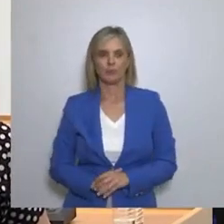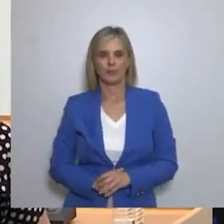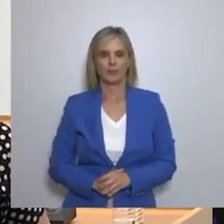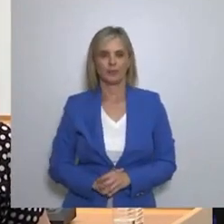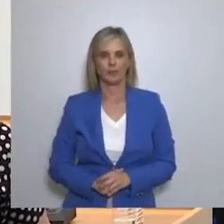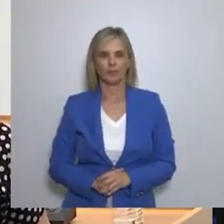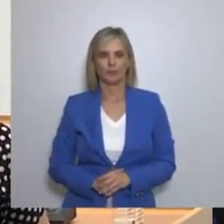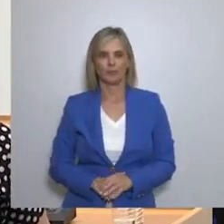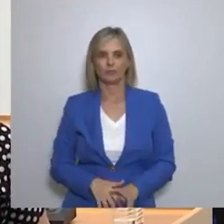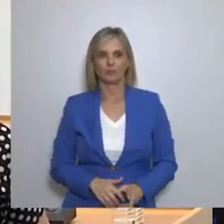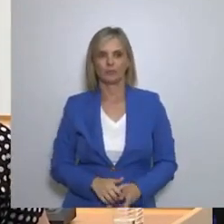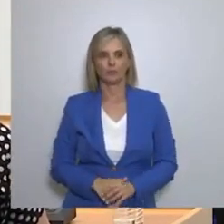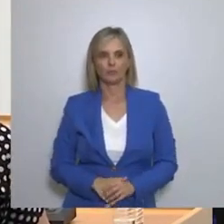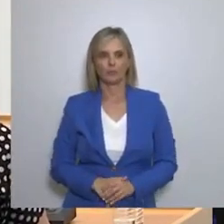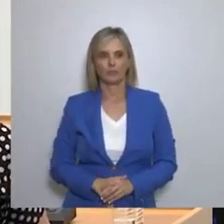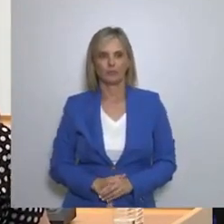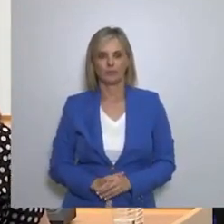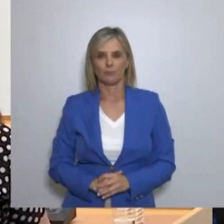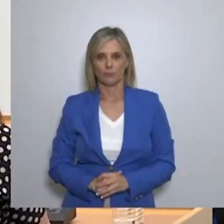Ναι